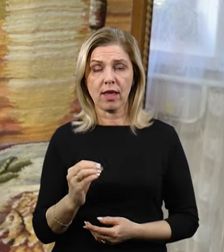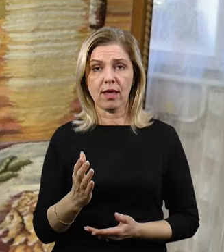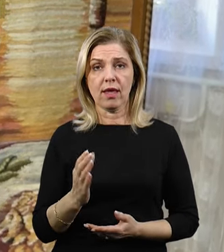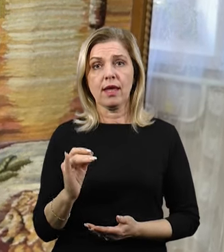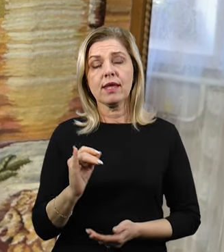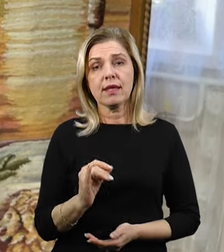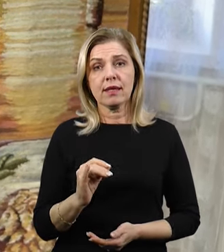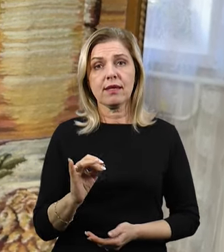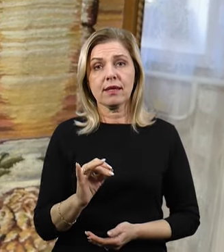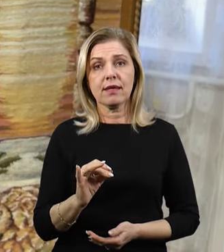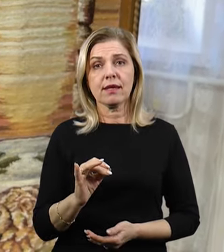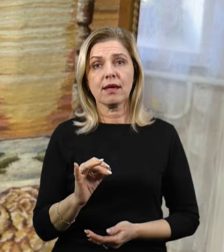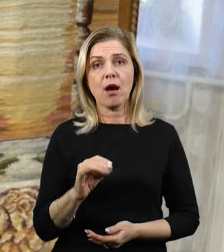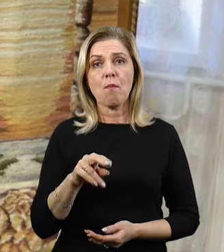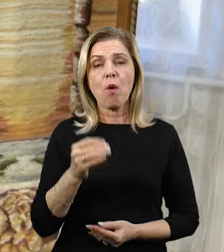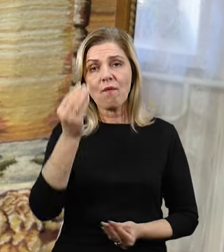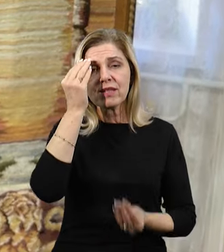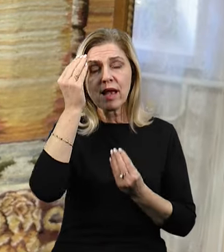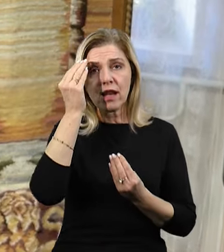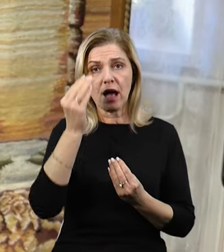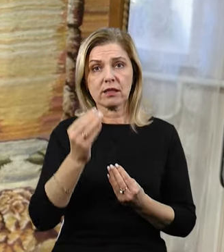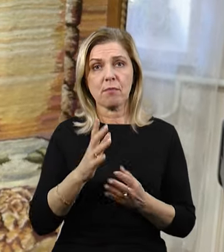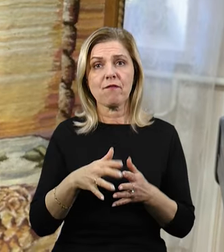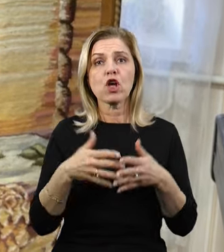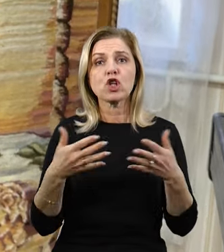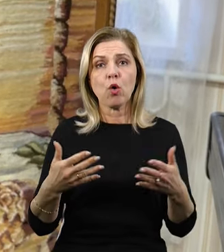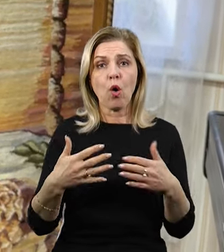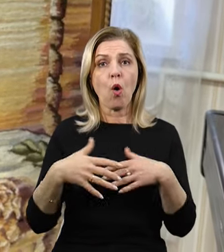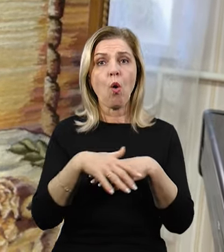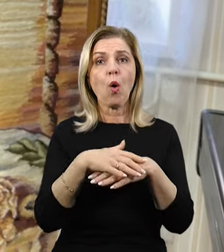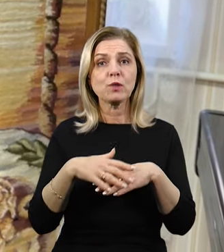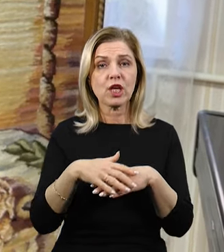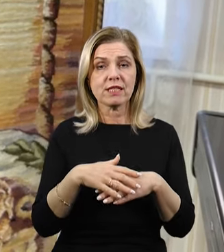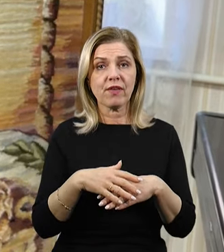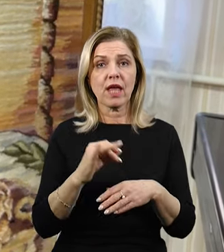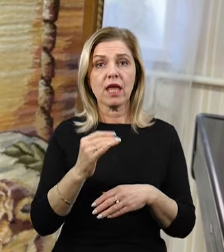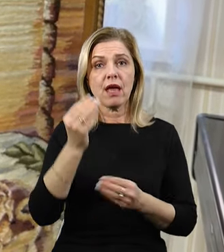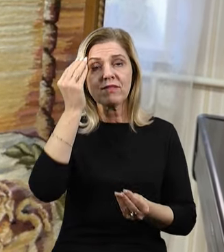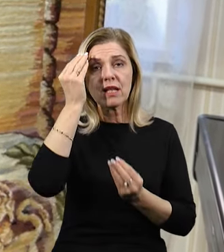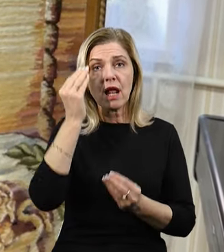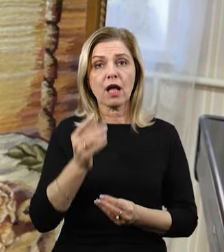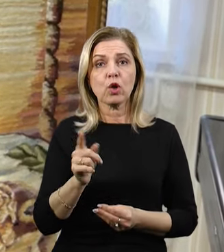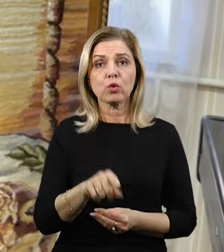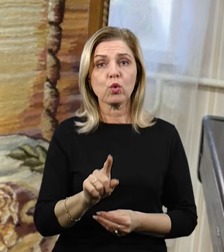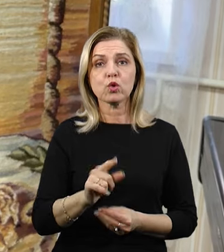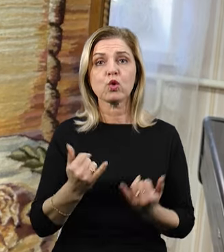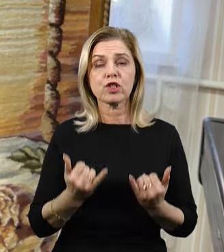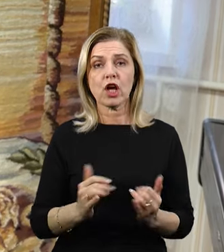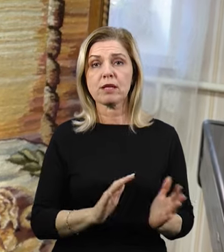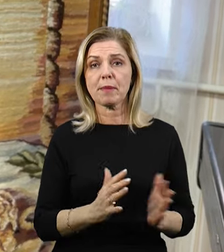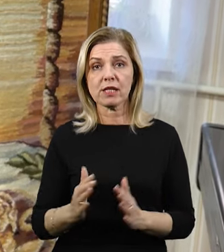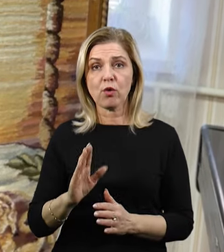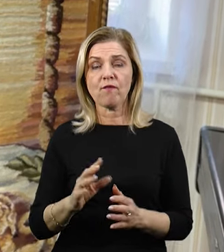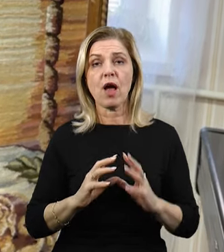по взглядам в широкому обществі, по взглядам на те, що зараз відбувається в